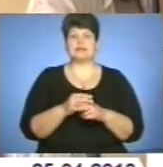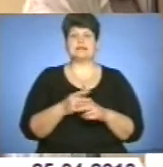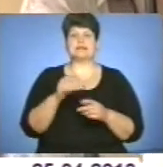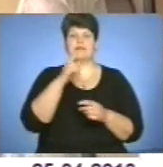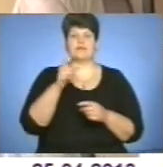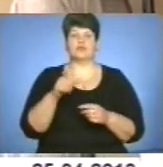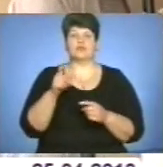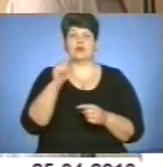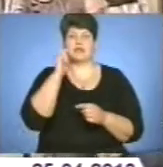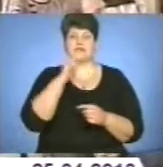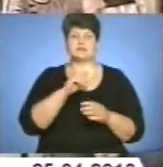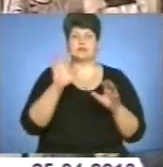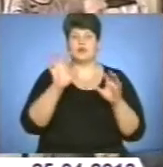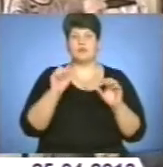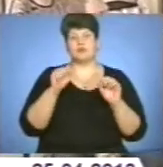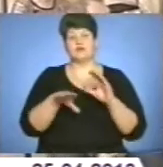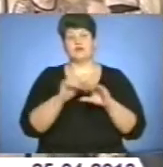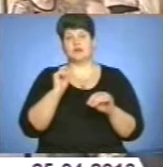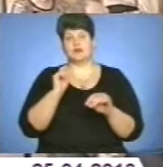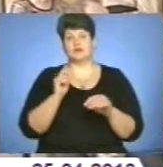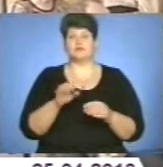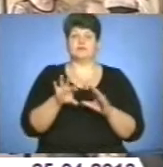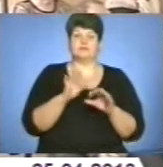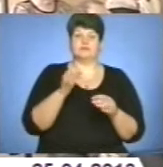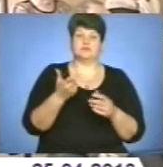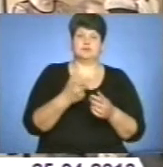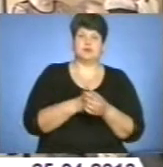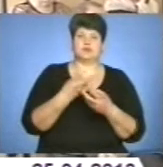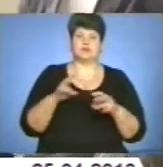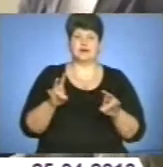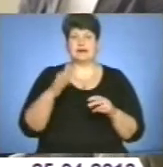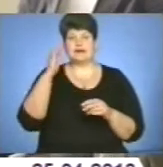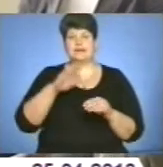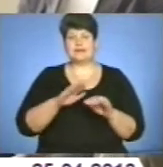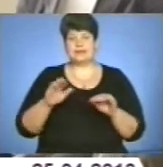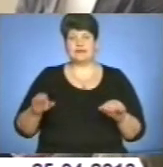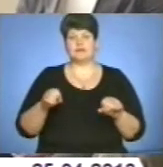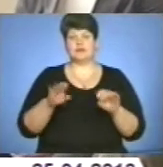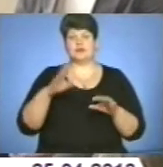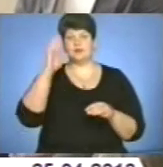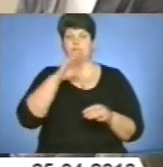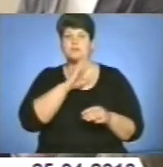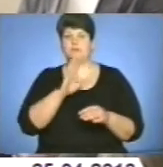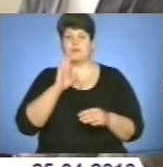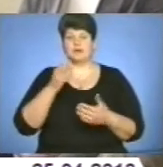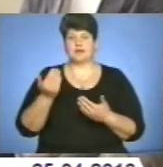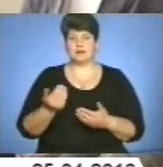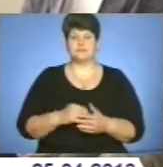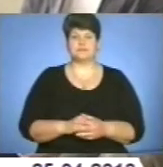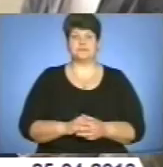повнолітня людина може сама обирати чи щепитись її. За дітей це вирішують батьки та опікуни. Їм медики радять зробити вибір у пік вакцини.